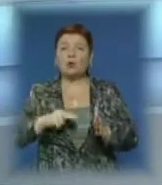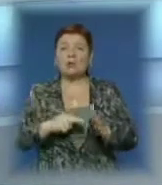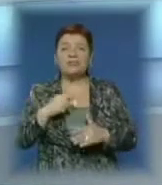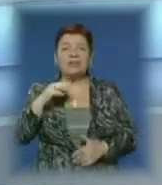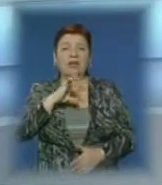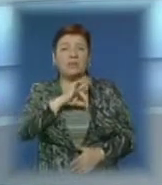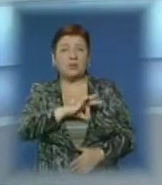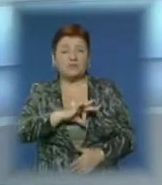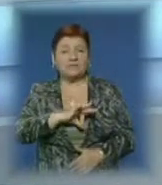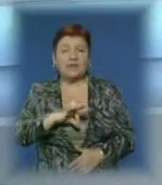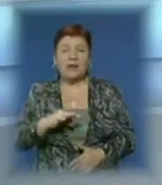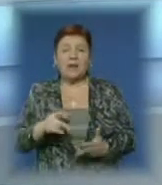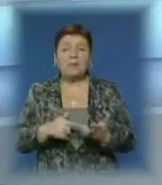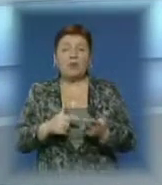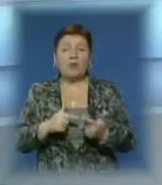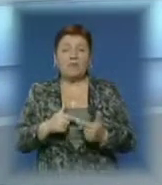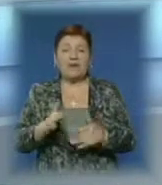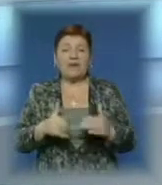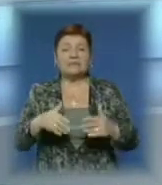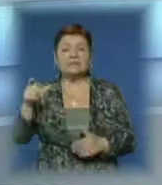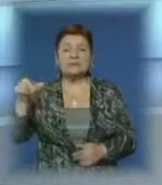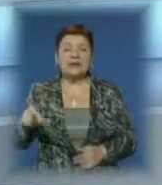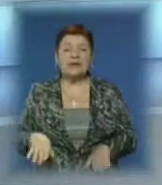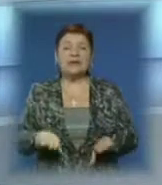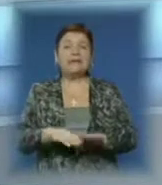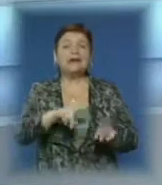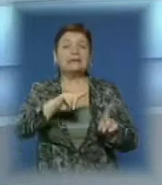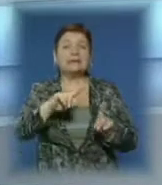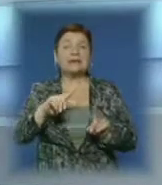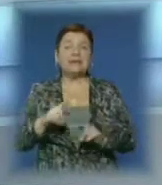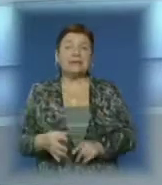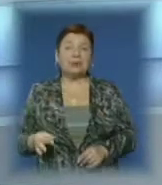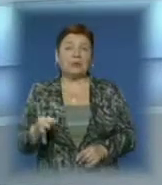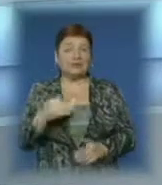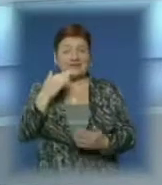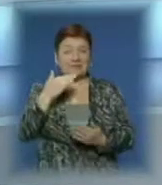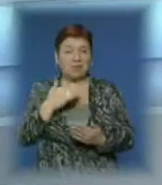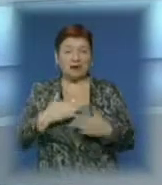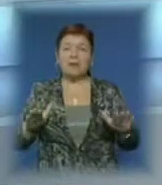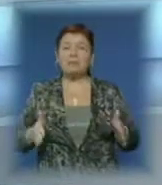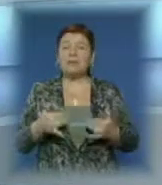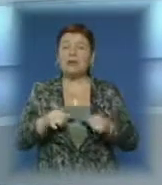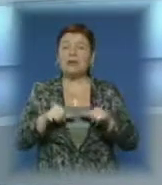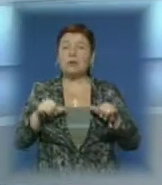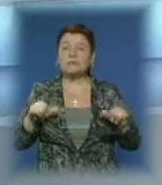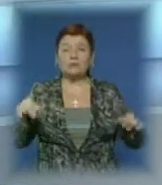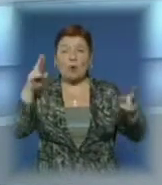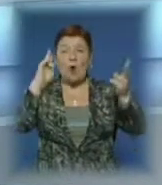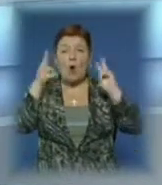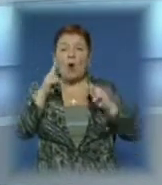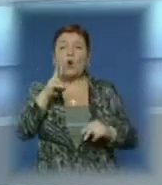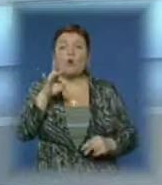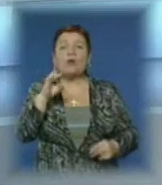фермерських занять, підрахували фахівці. Відтак на Закарпатті розроблена обласна програма підтримки розвитку кролівництва.